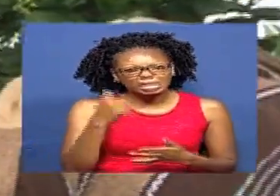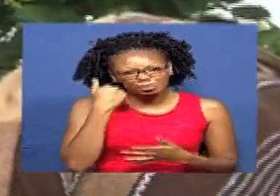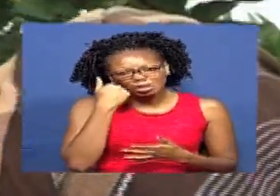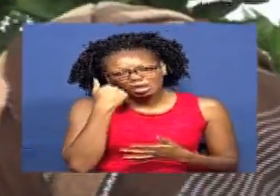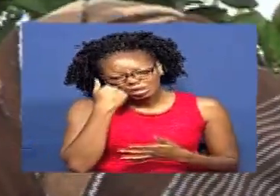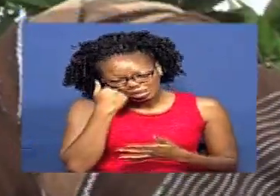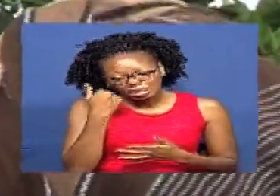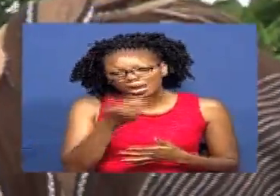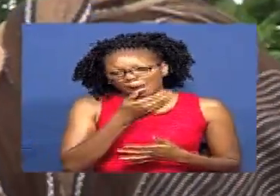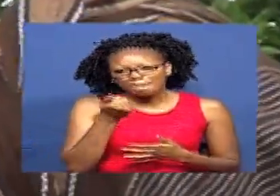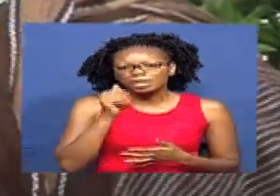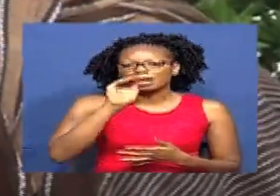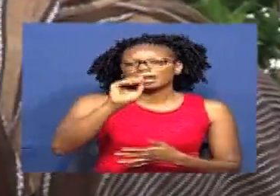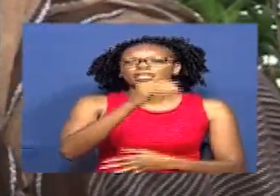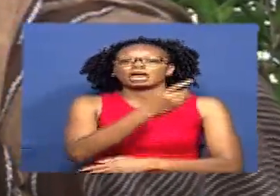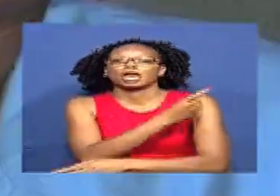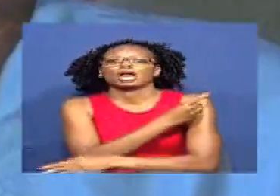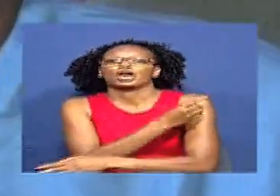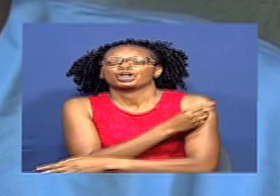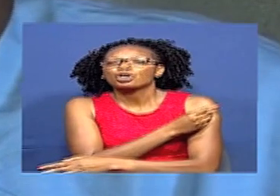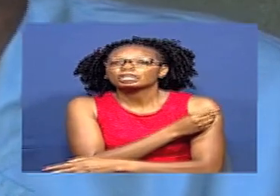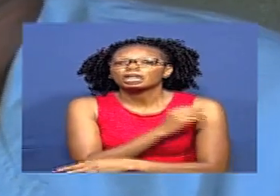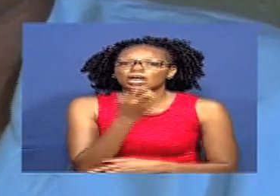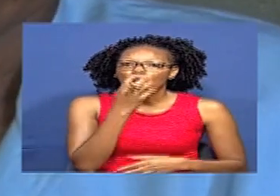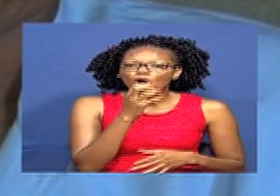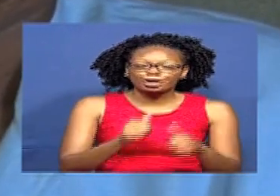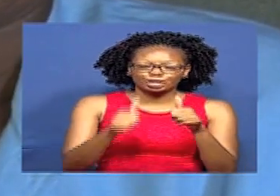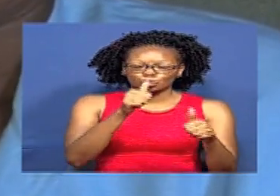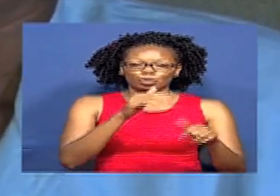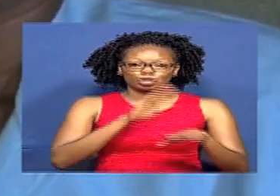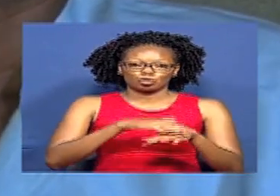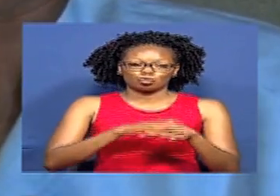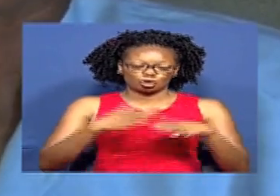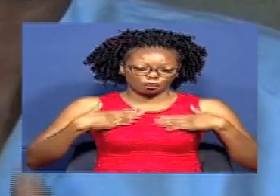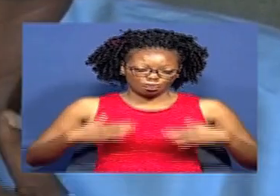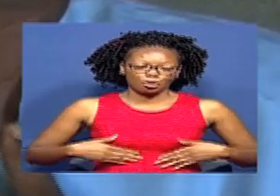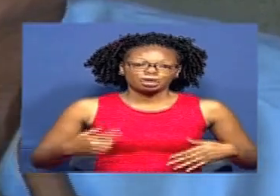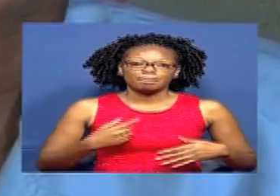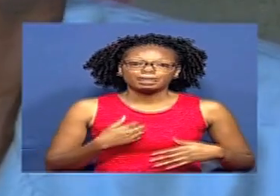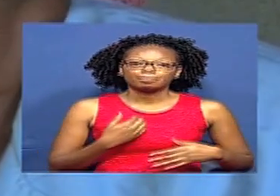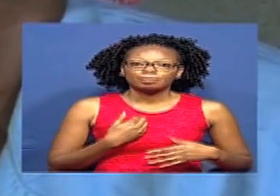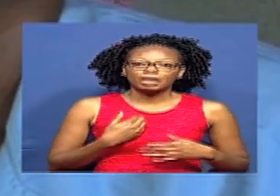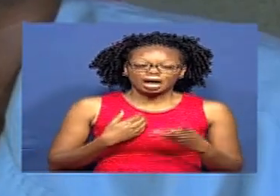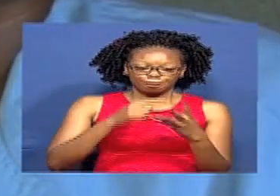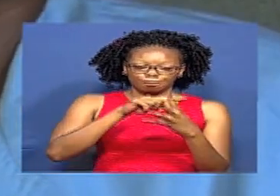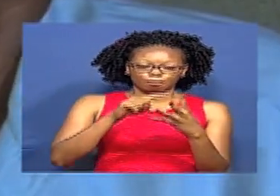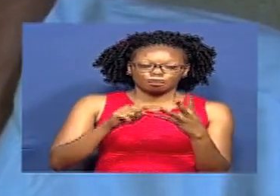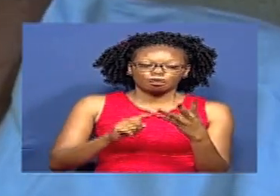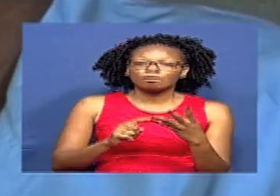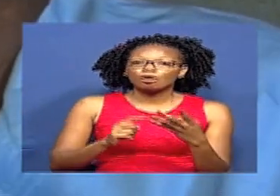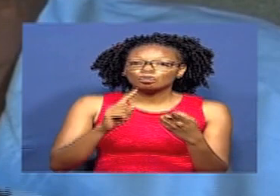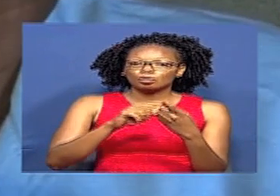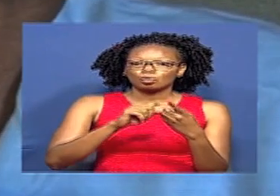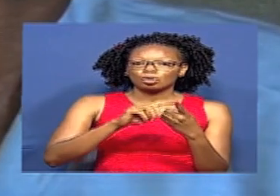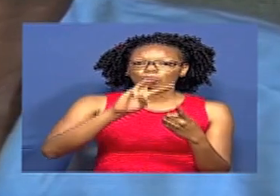unamatatizo fulani ya kiafia Machungwa tunainaine Ya kwanza ni Washington Njio